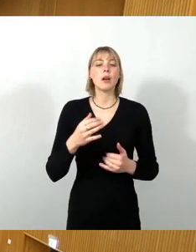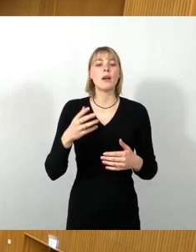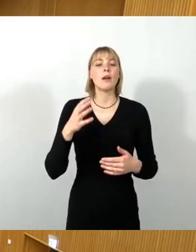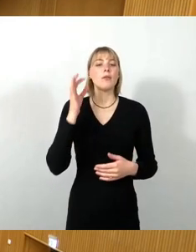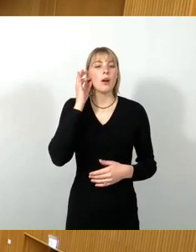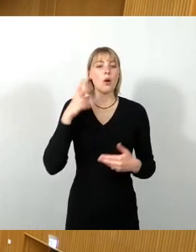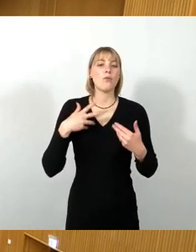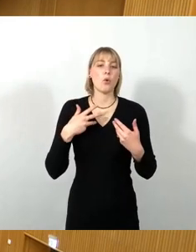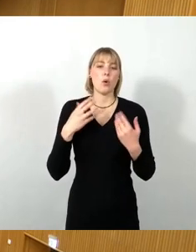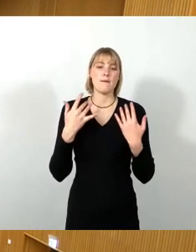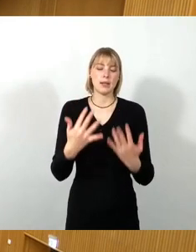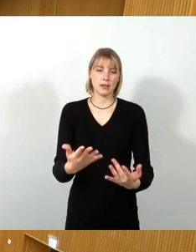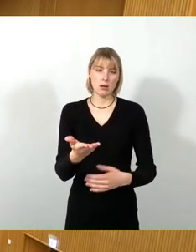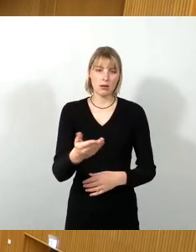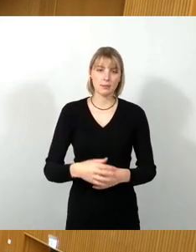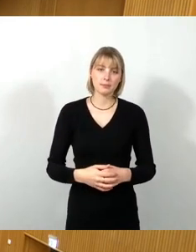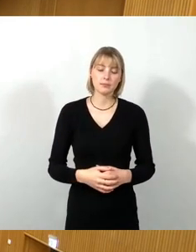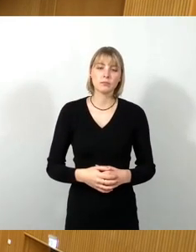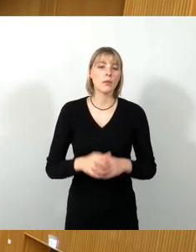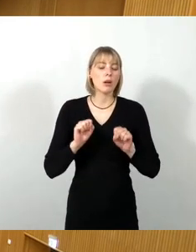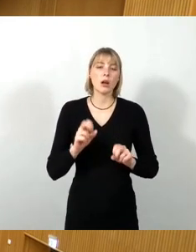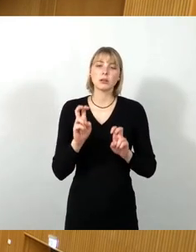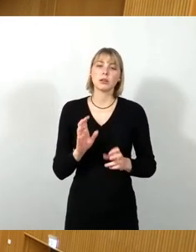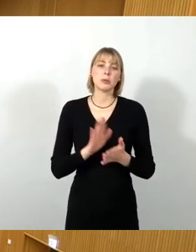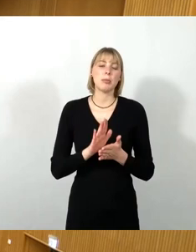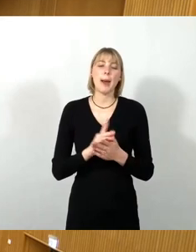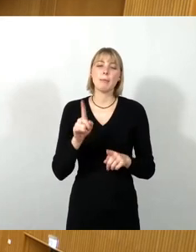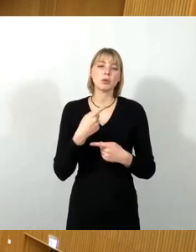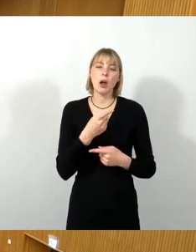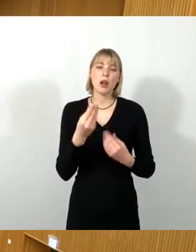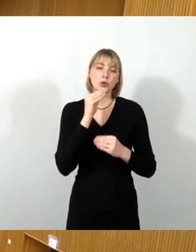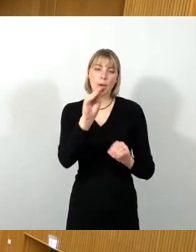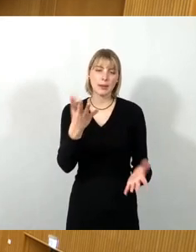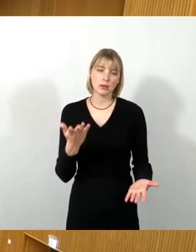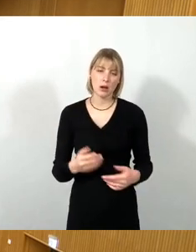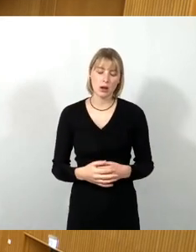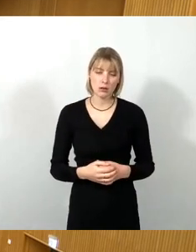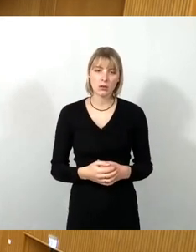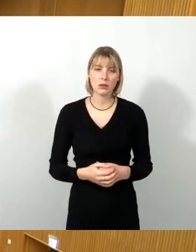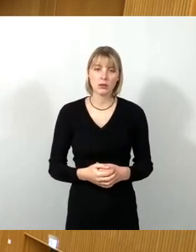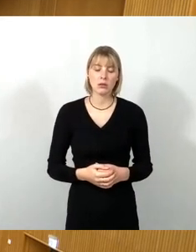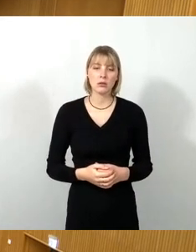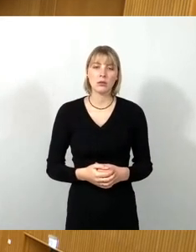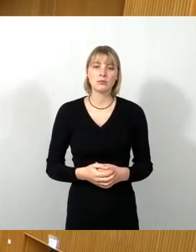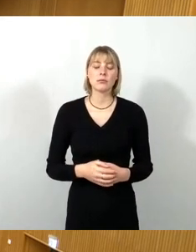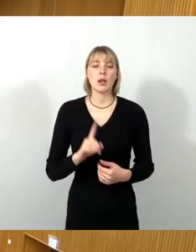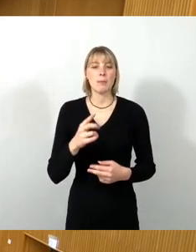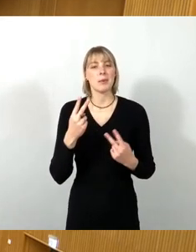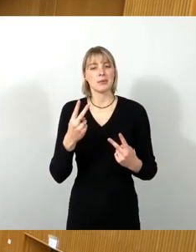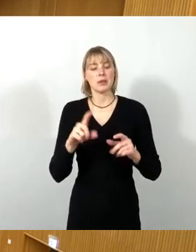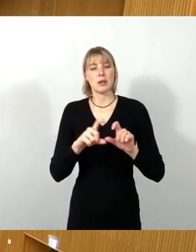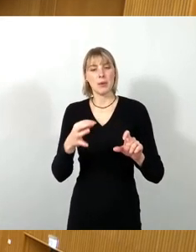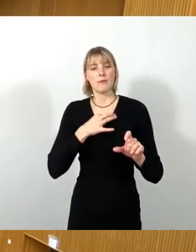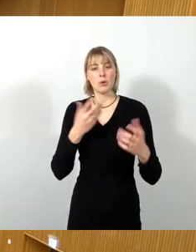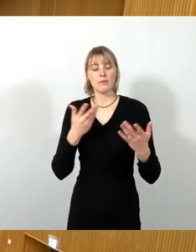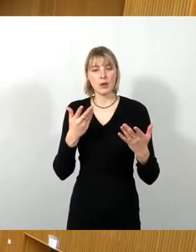kann das gleich von hier aus machen. Man muss ja nicht alles kommentieren, was hier gesagt wurde, ist außer der Tatsache, dass die Kollegen von der CDU sich